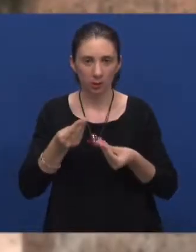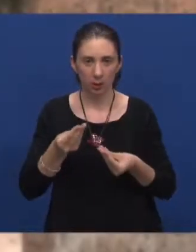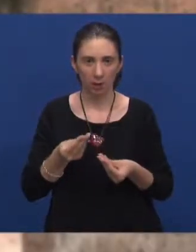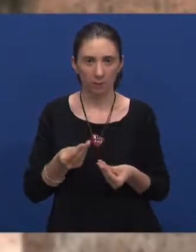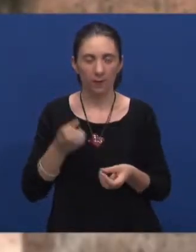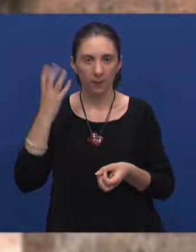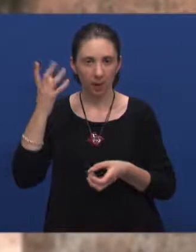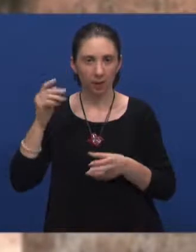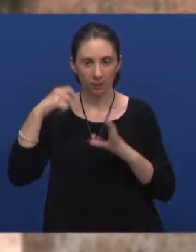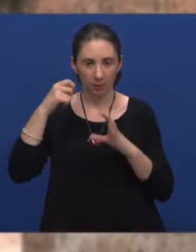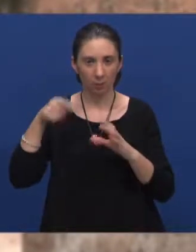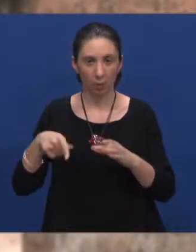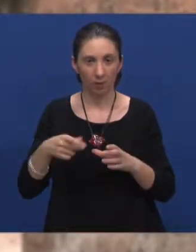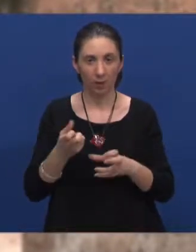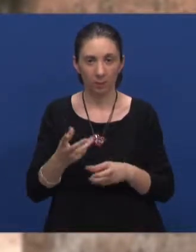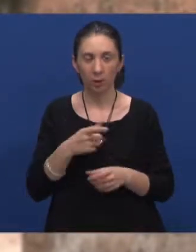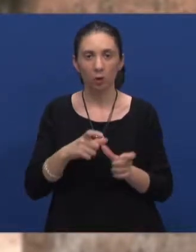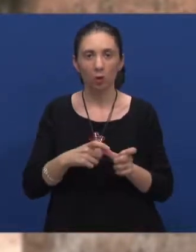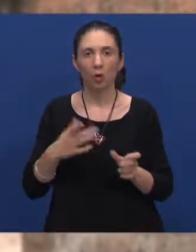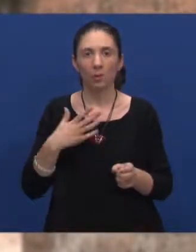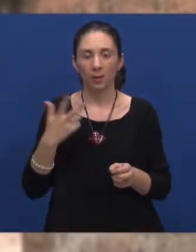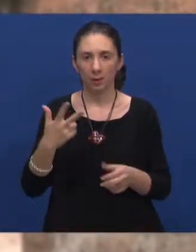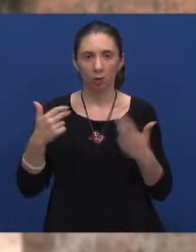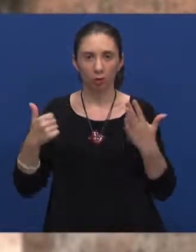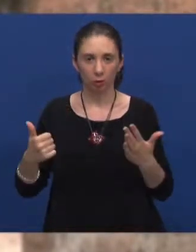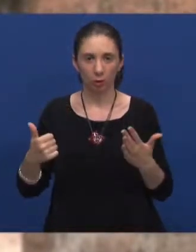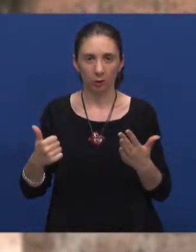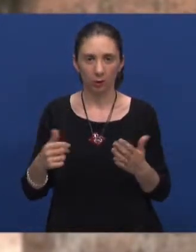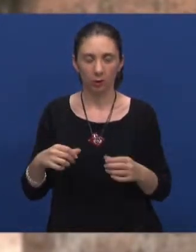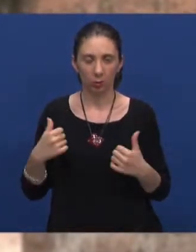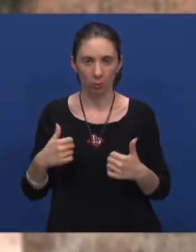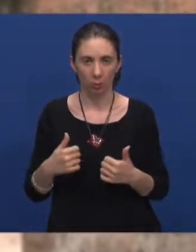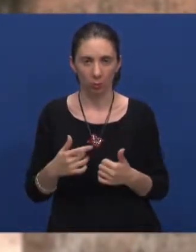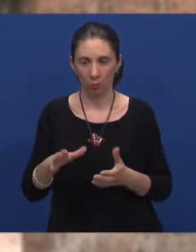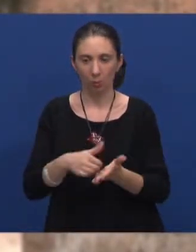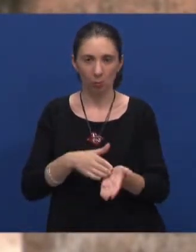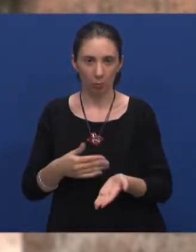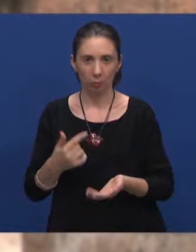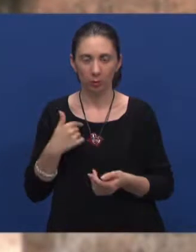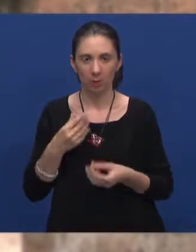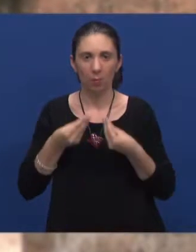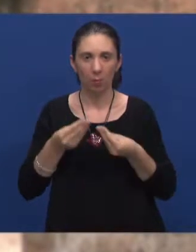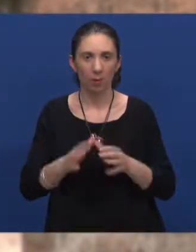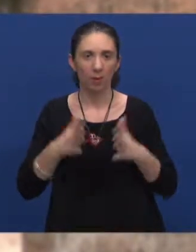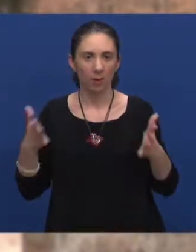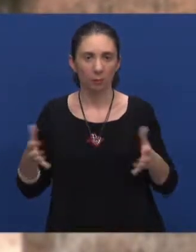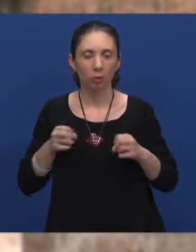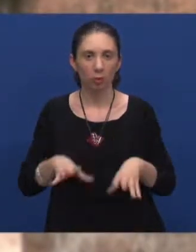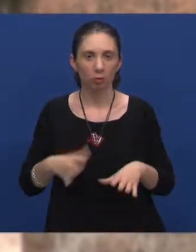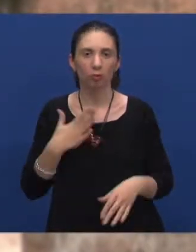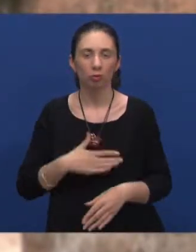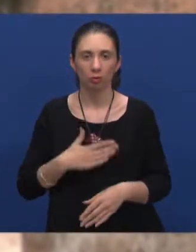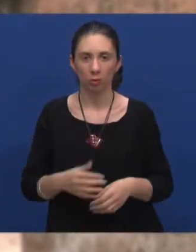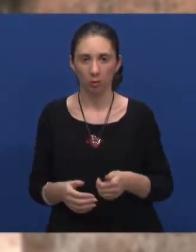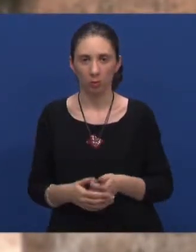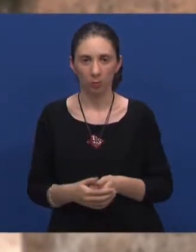dan snimanja ove emisije Sonja je navršila 36. odmah na početku s nama je podijelila svoju najveću rođendansku